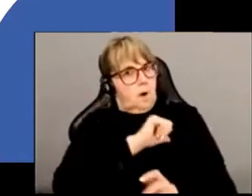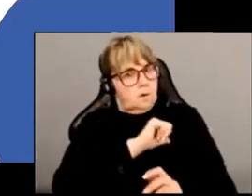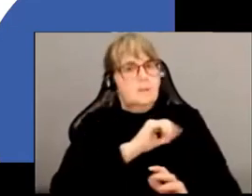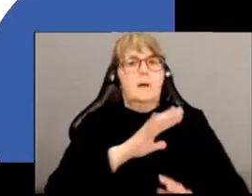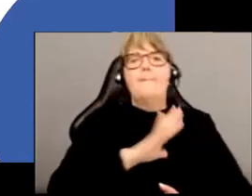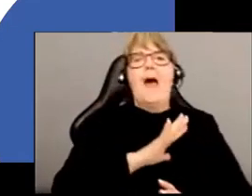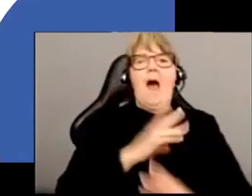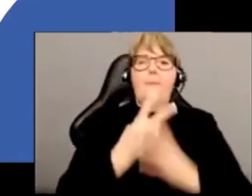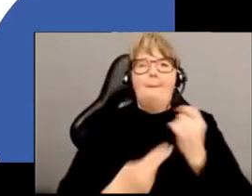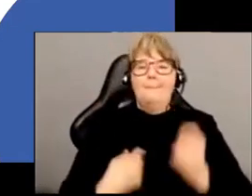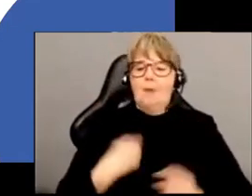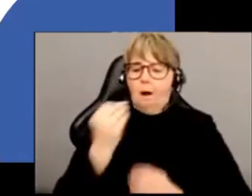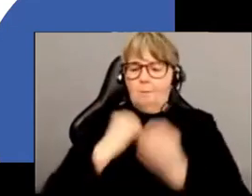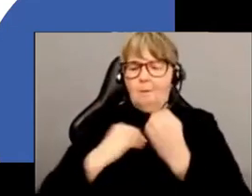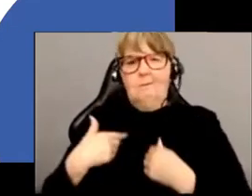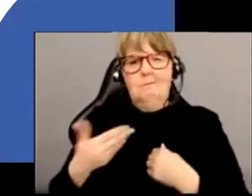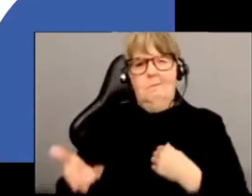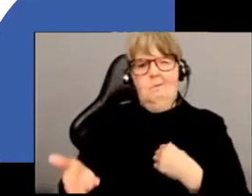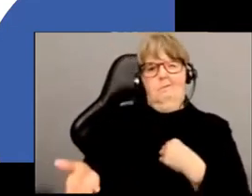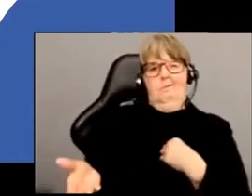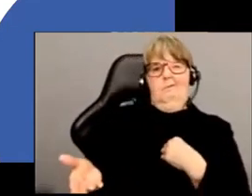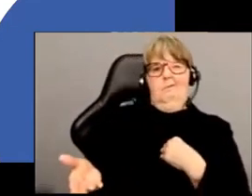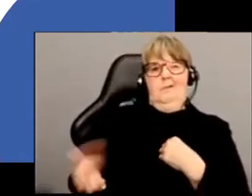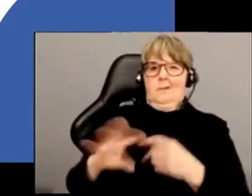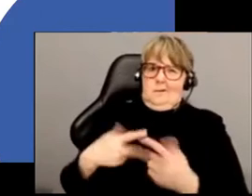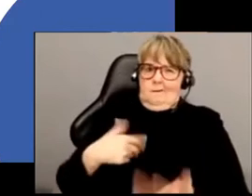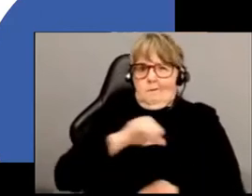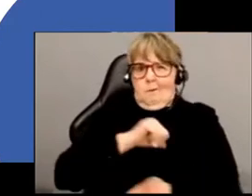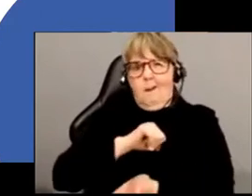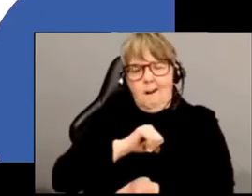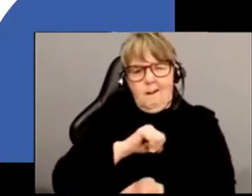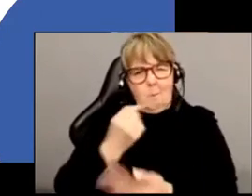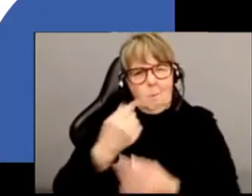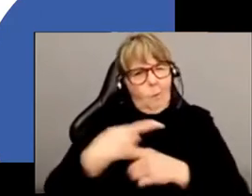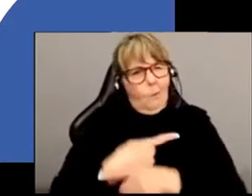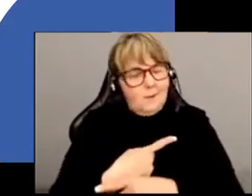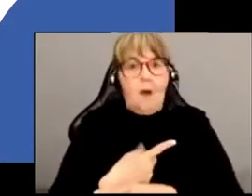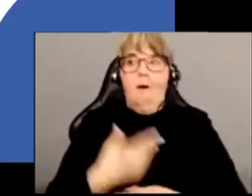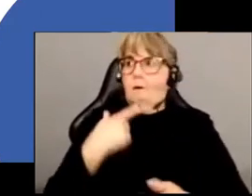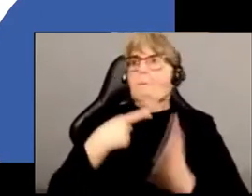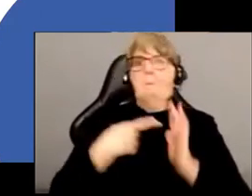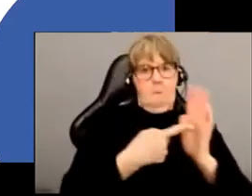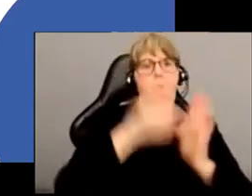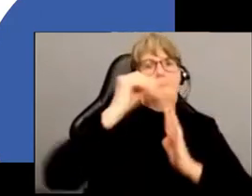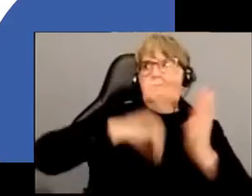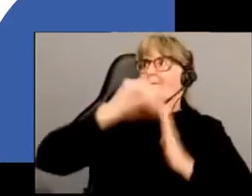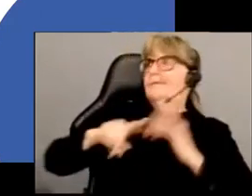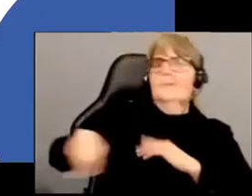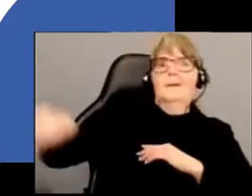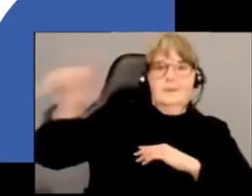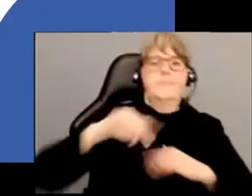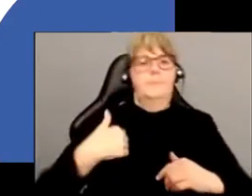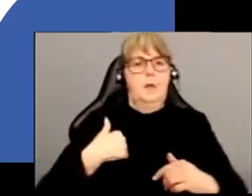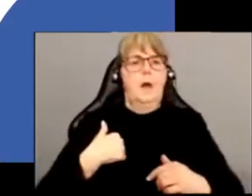consommation qui manifestement les enfreignent. Et donc ces travaux assez nombreux aujourd'hui démontrent que nous rationalisons